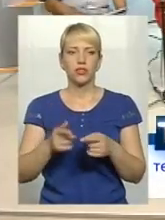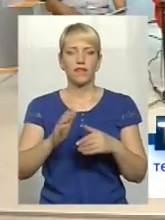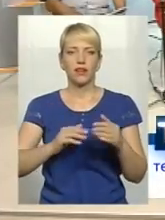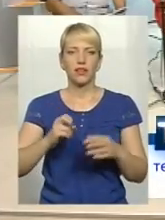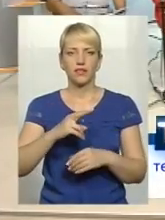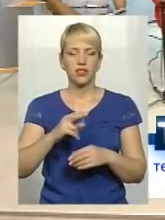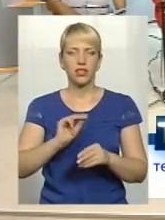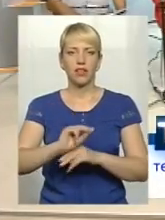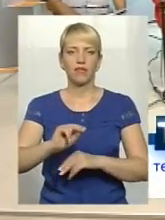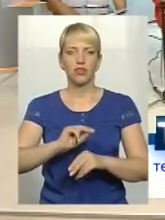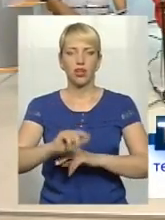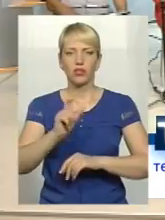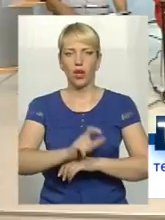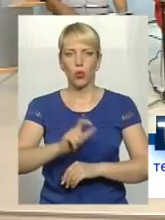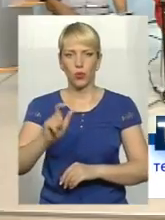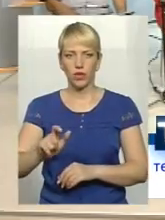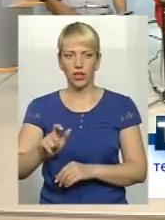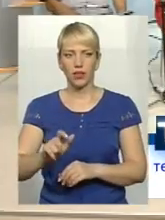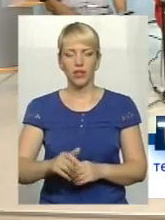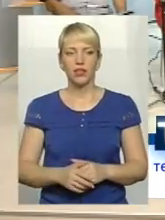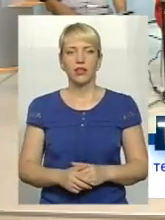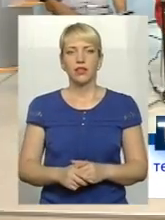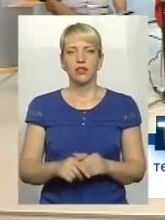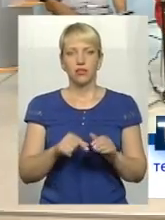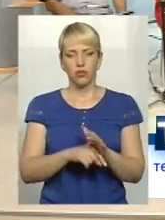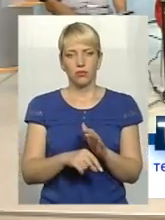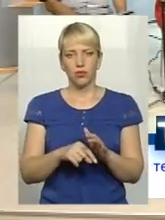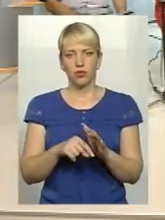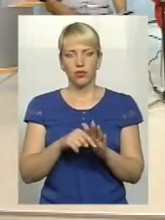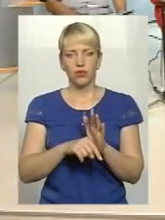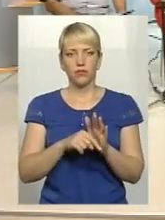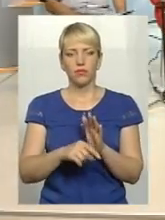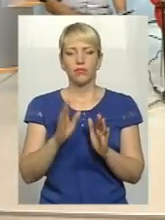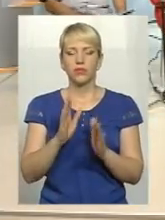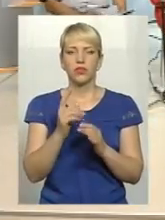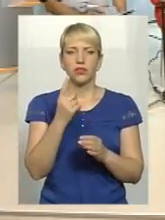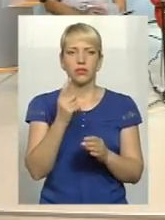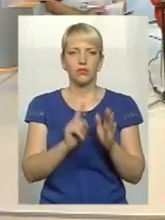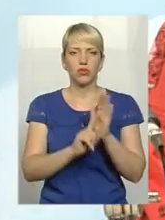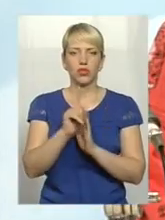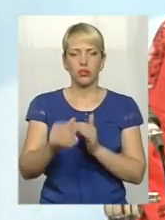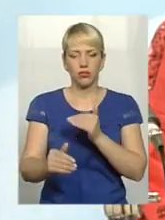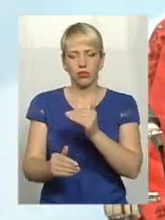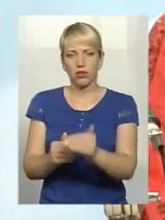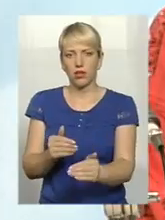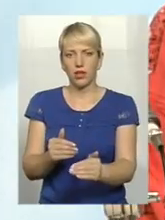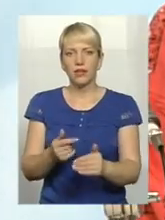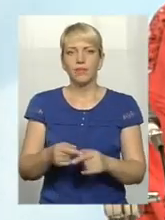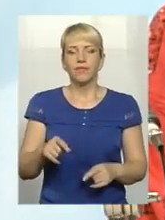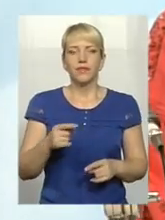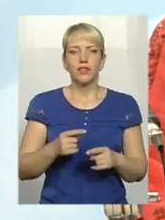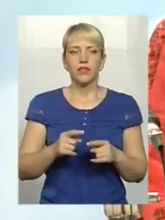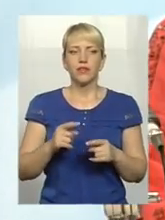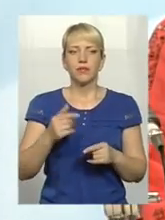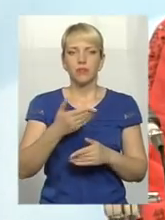навчаються люди. Ну, тобто ми однією ногою тільки стали в цей потяг. Але